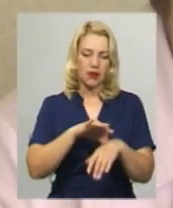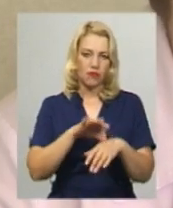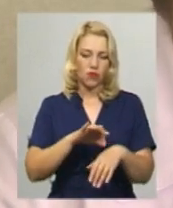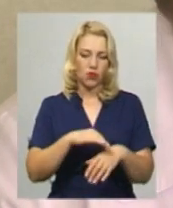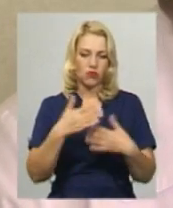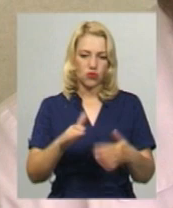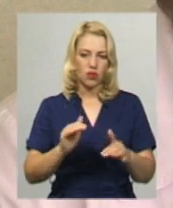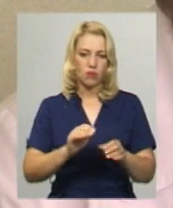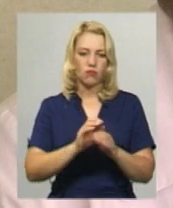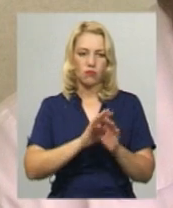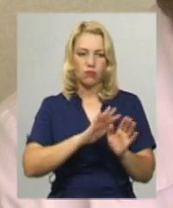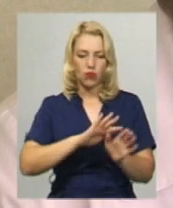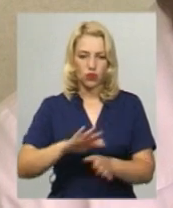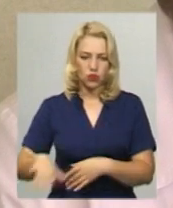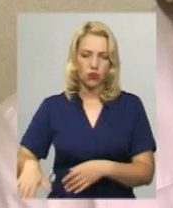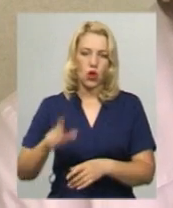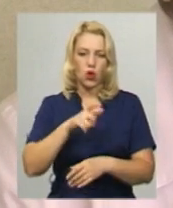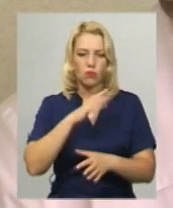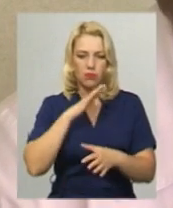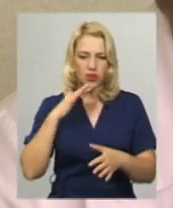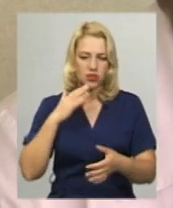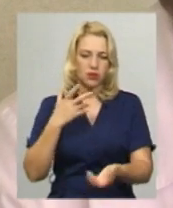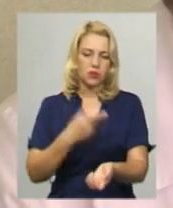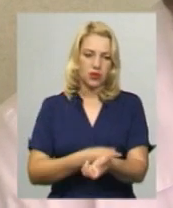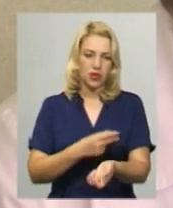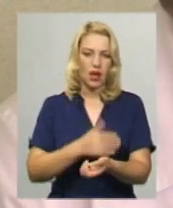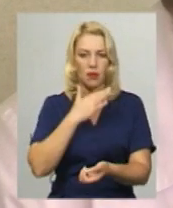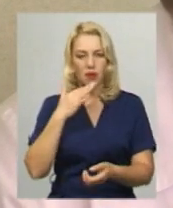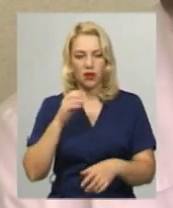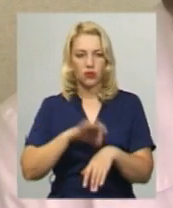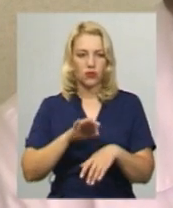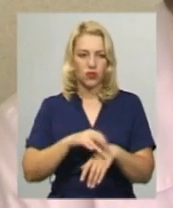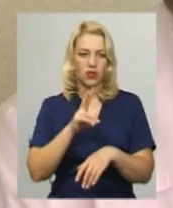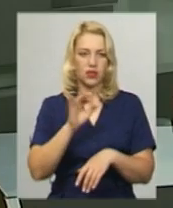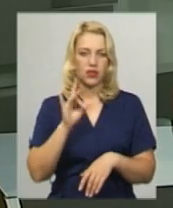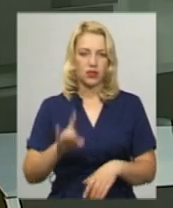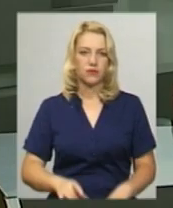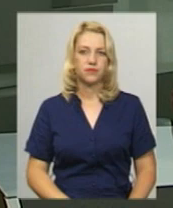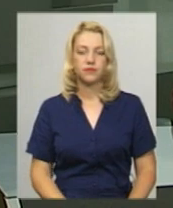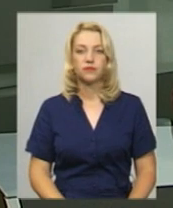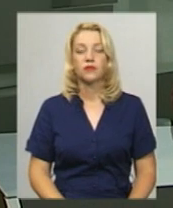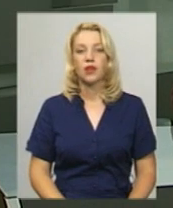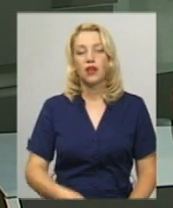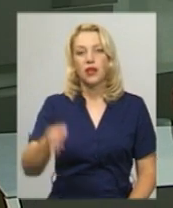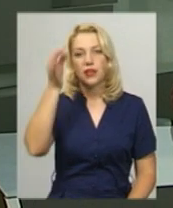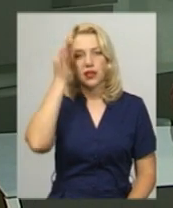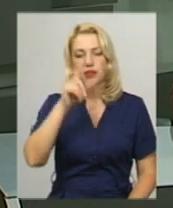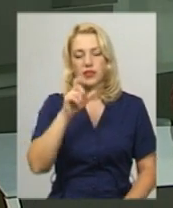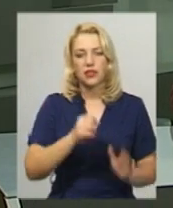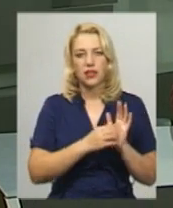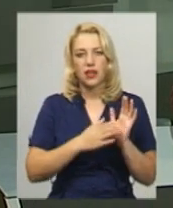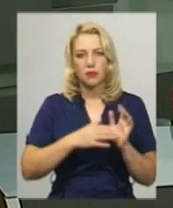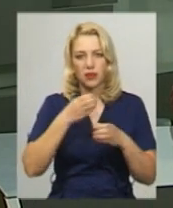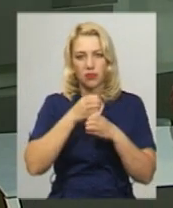люди почали більше вакцинуватися, і багато людей перехворіло на Кір. Нагадаю, за даними